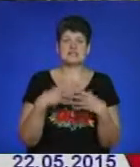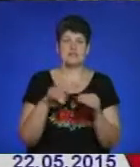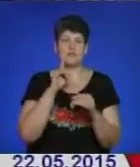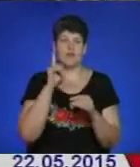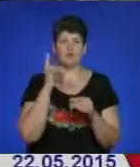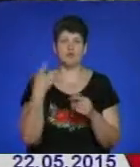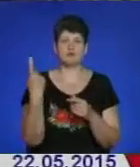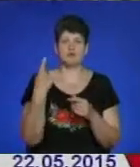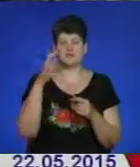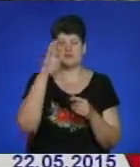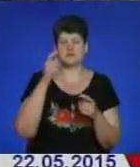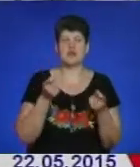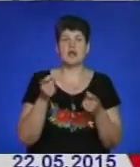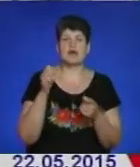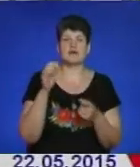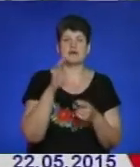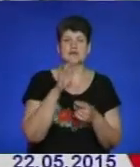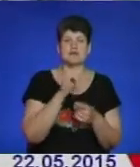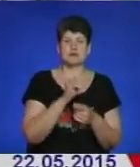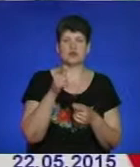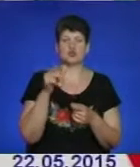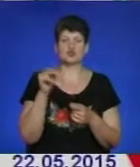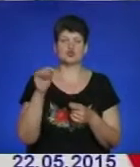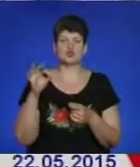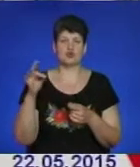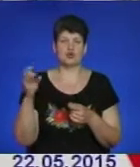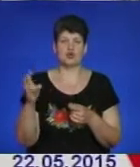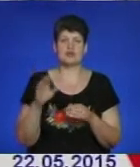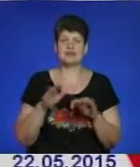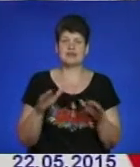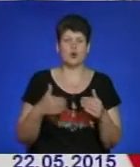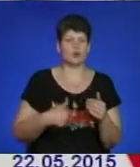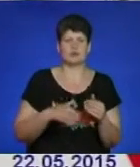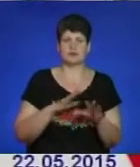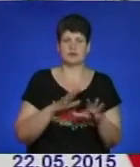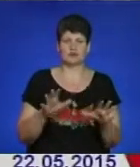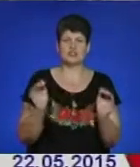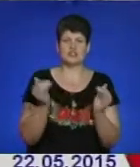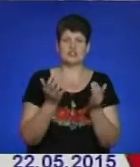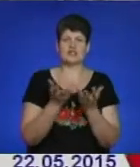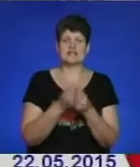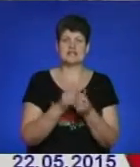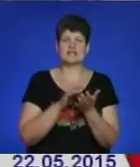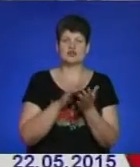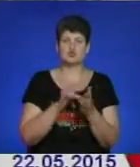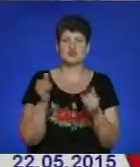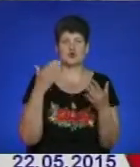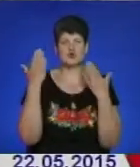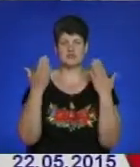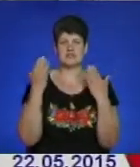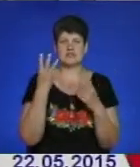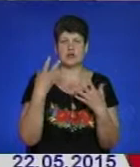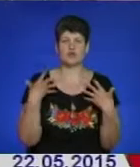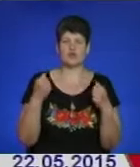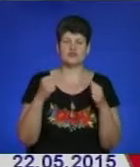облдержадміністрації Ігоря Чорного, діти голодними не будуть. Зменшать кількість екскурсій та розваг. Три оздоровчих табори, які минулого